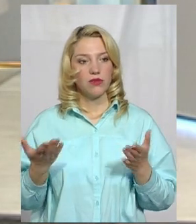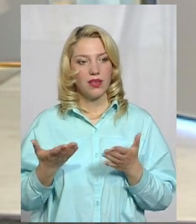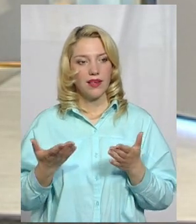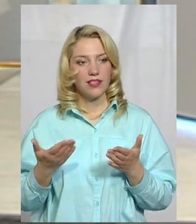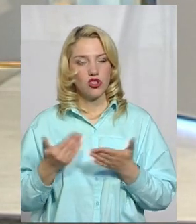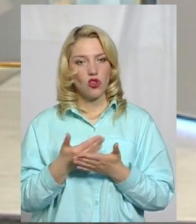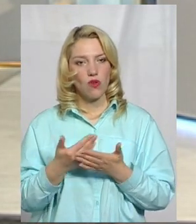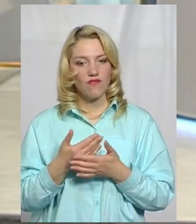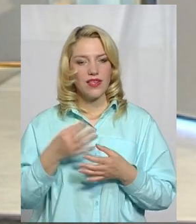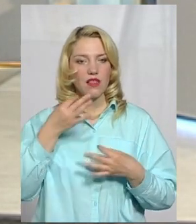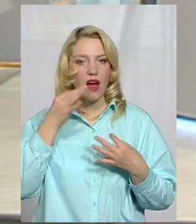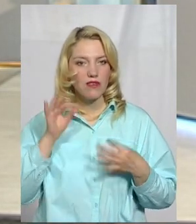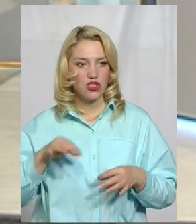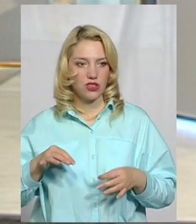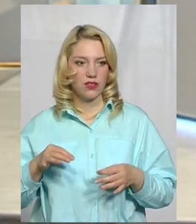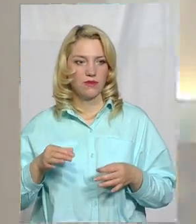якісь нові навички.